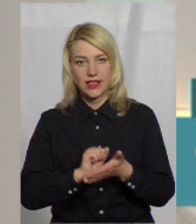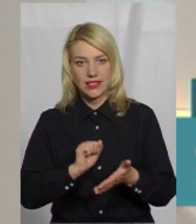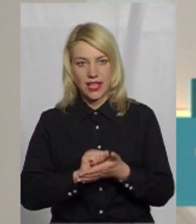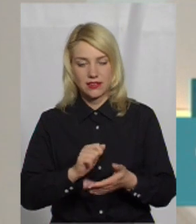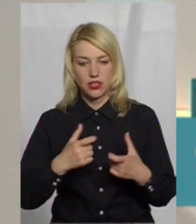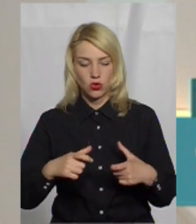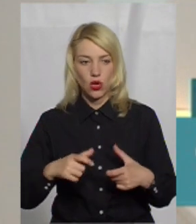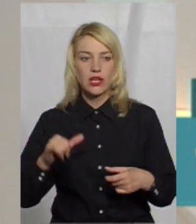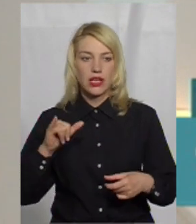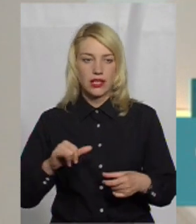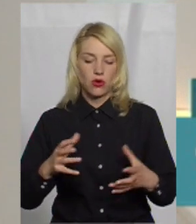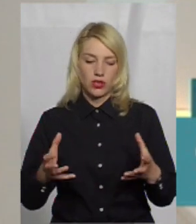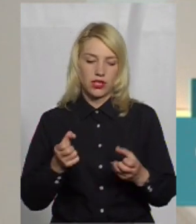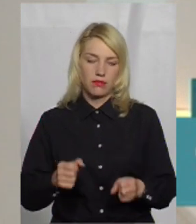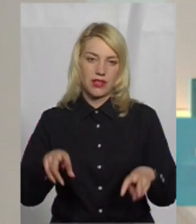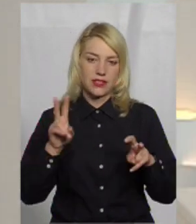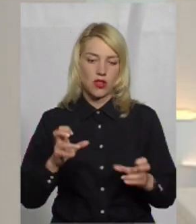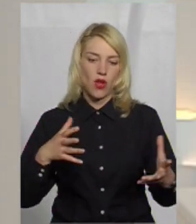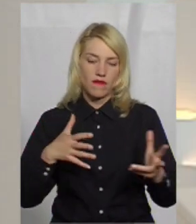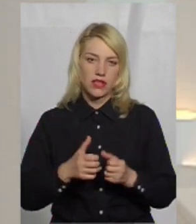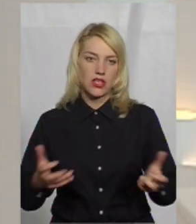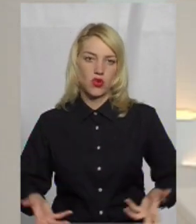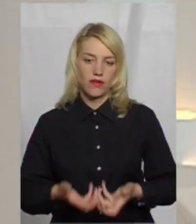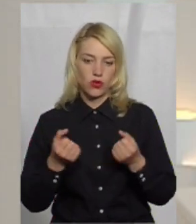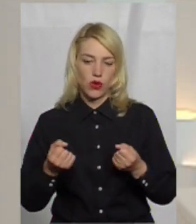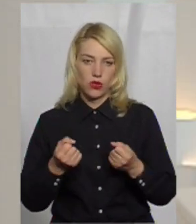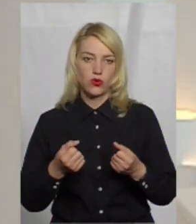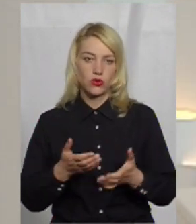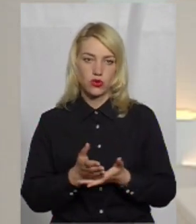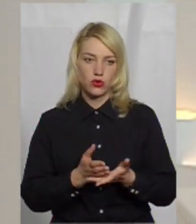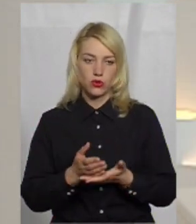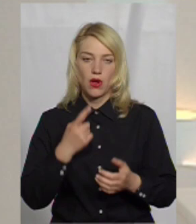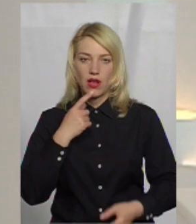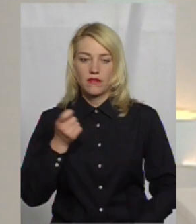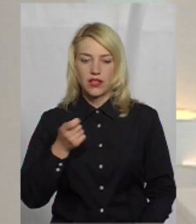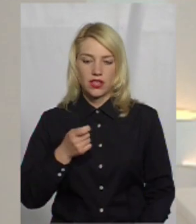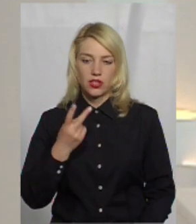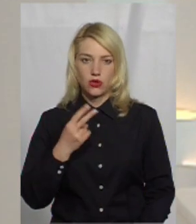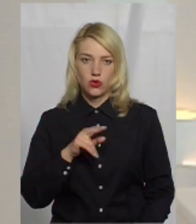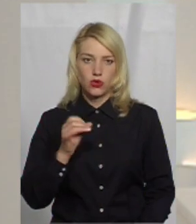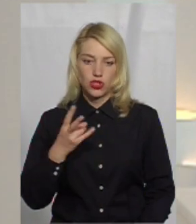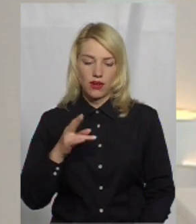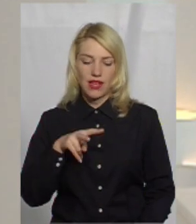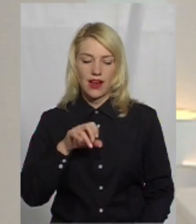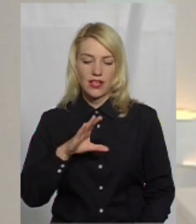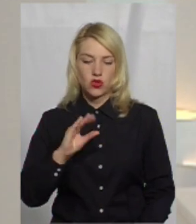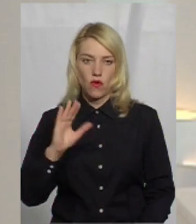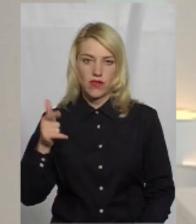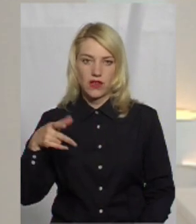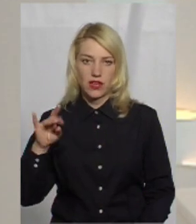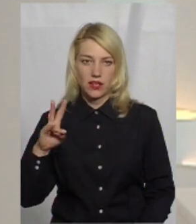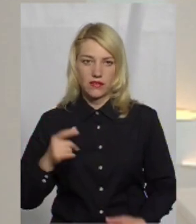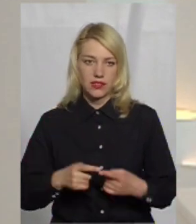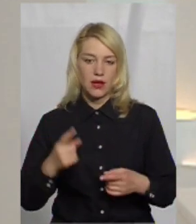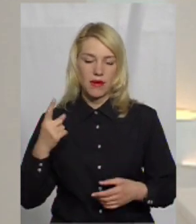статус аварійно-рятувальної служби. У неділю, 2 червня, у Лісових Гринівцях пройшов перший в